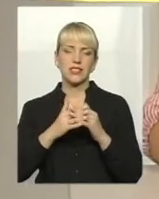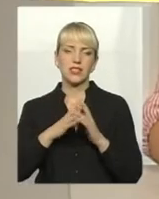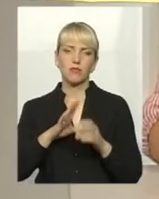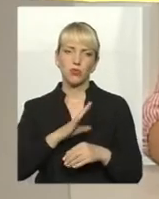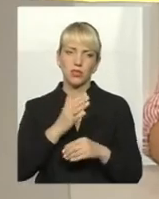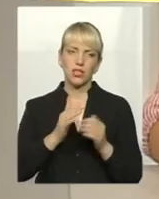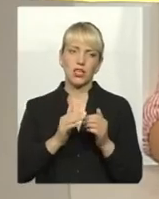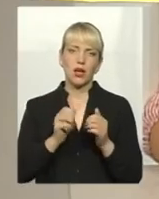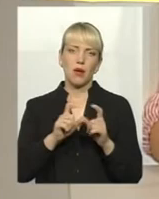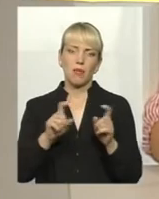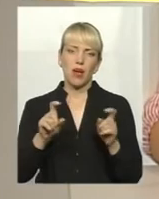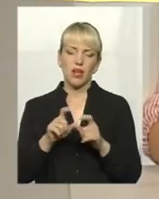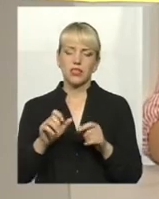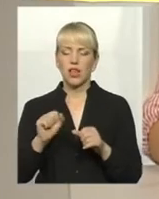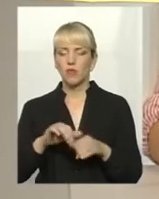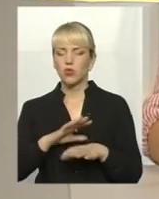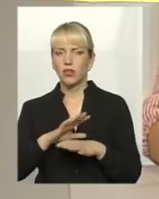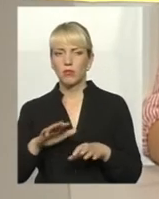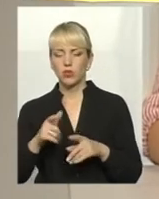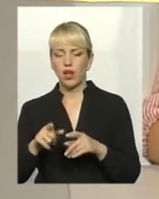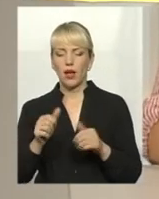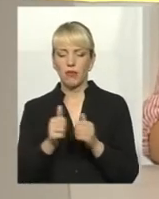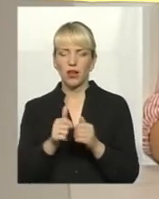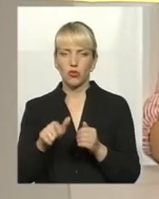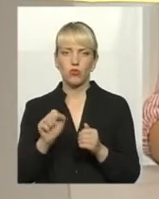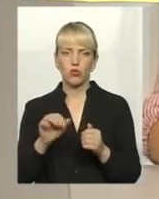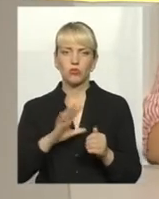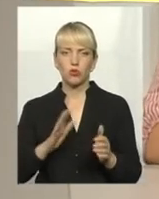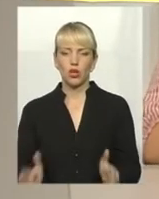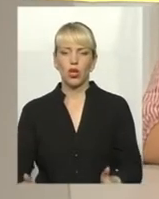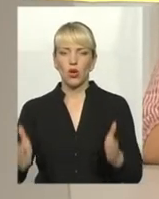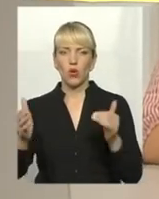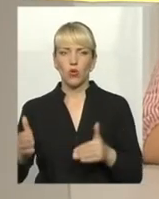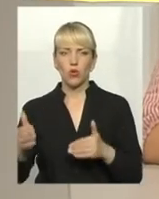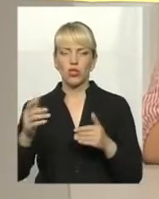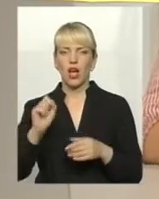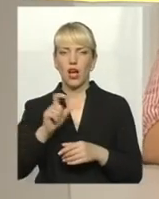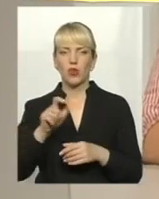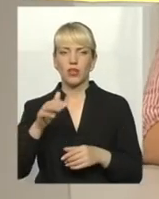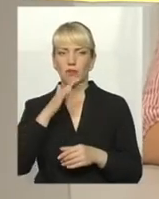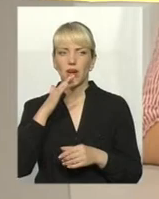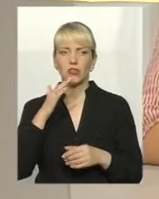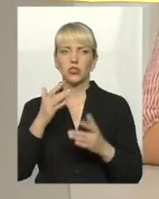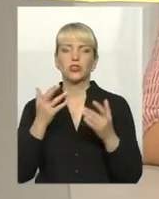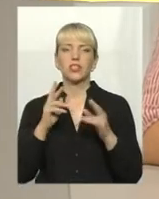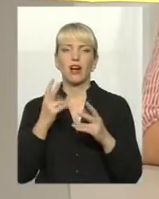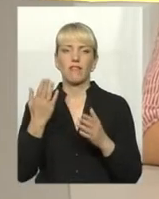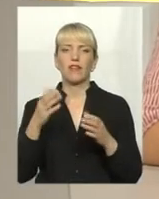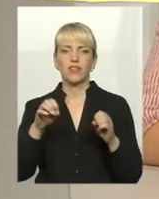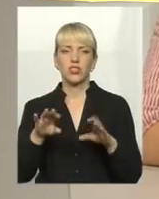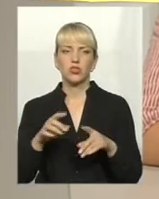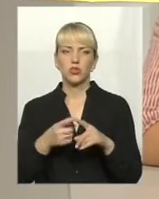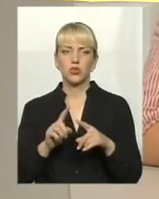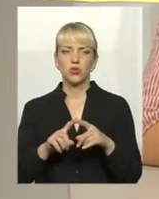бути. Один і біля нього може бути урна, або ні. А людей також достатня кількість. Як ви вирішуєте цю